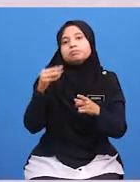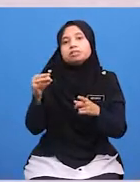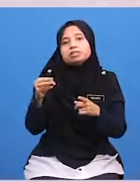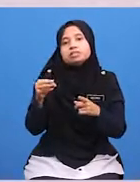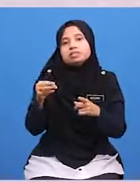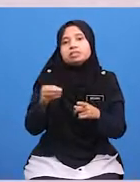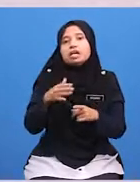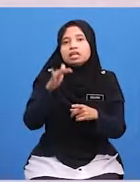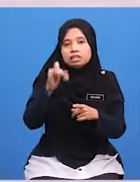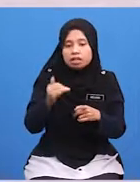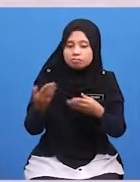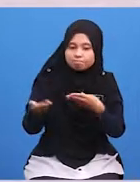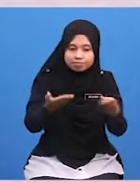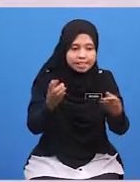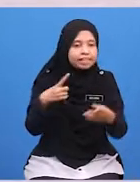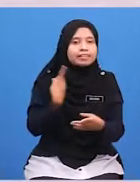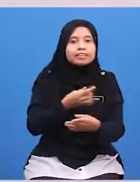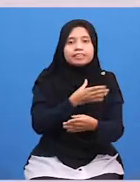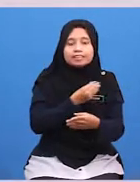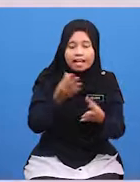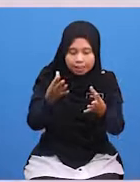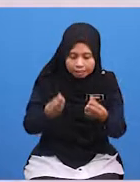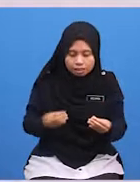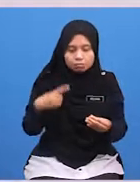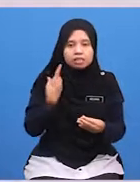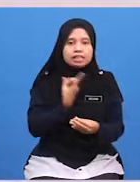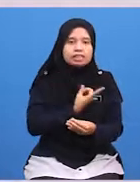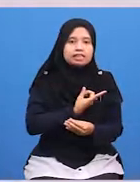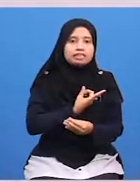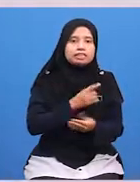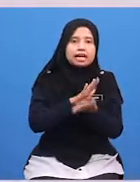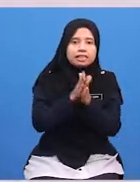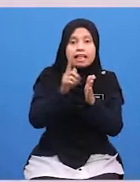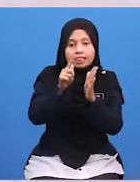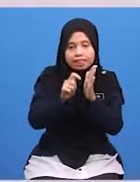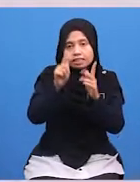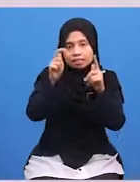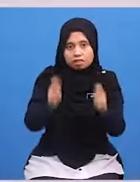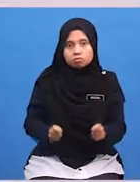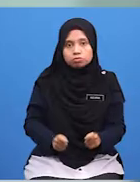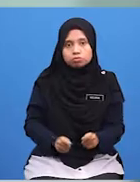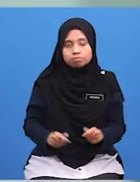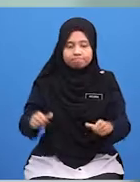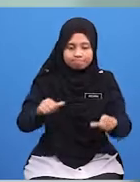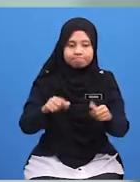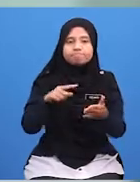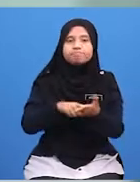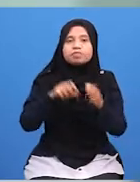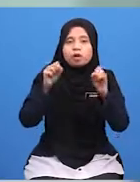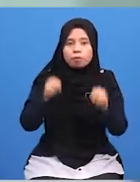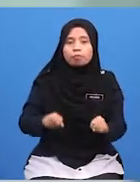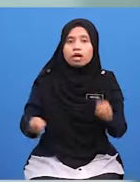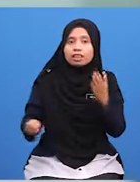Mereka Yang Melayani Dan Menerima Kita Sebagai Tetamu Amalan Ini